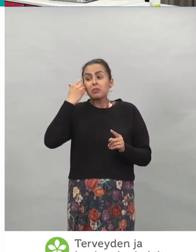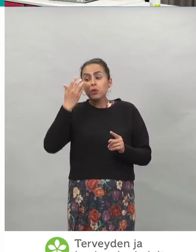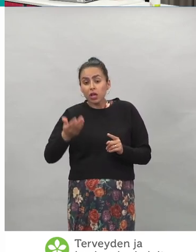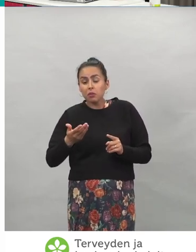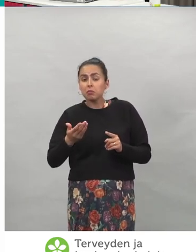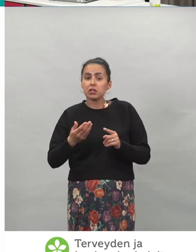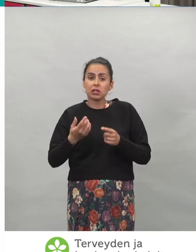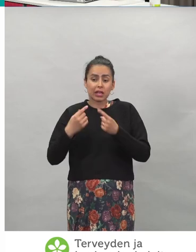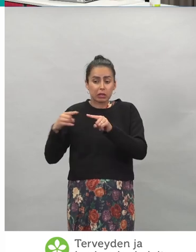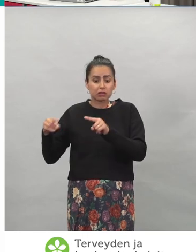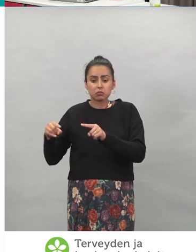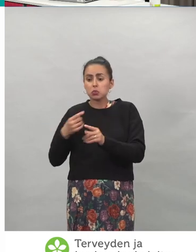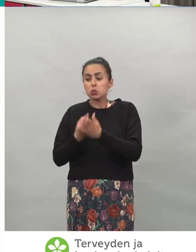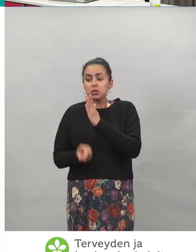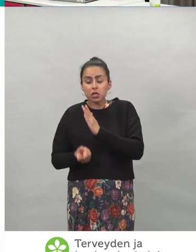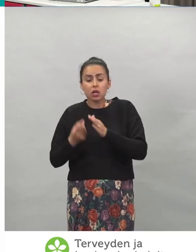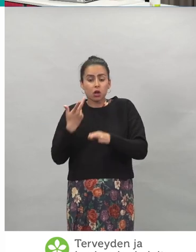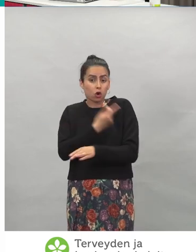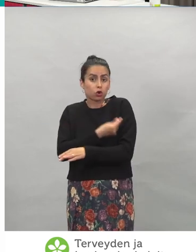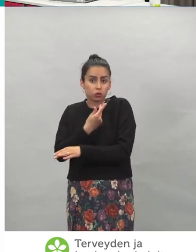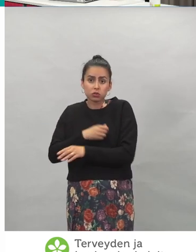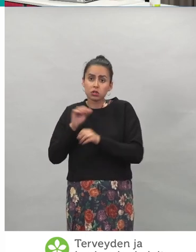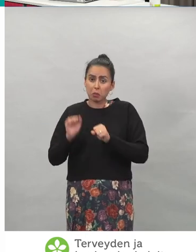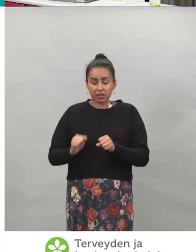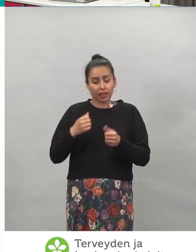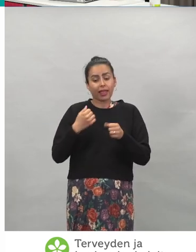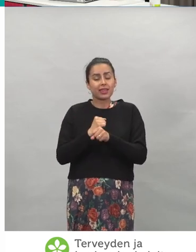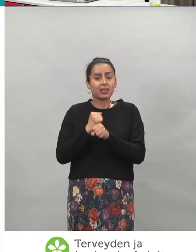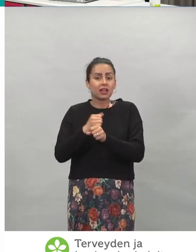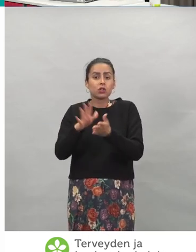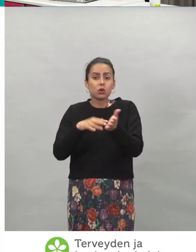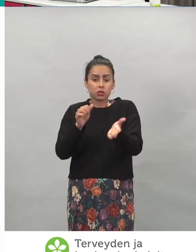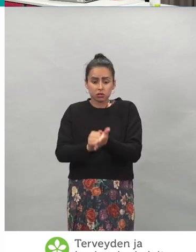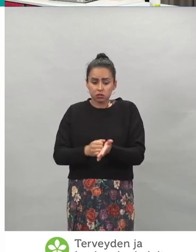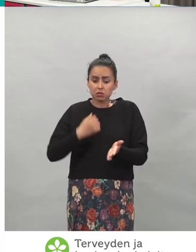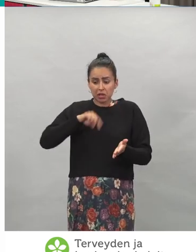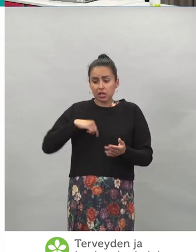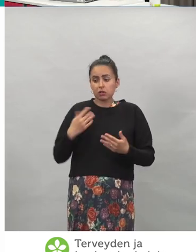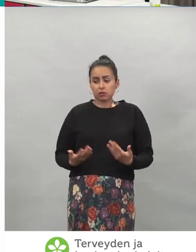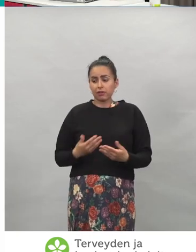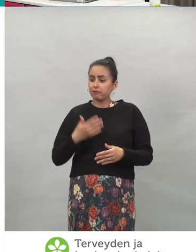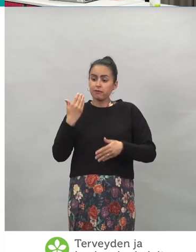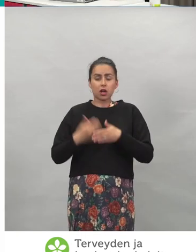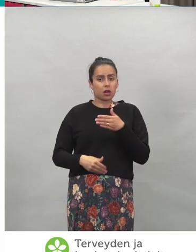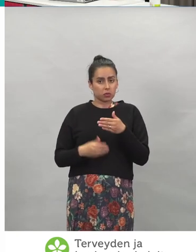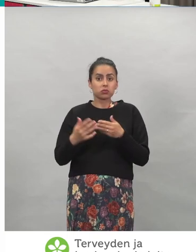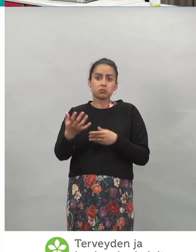muistakin rokotuksista, niin meillä on siihenkin jo valmius olemassa.